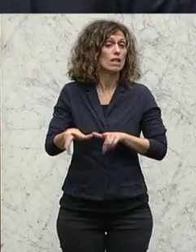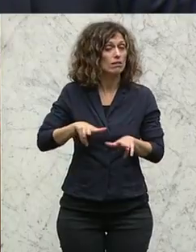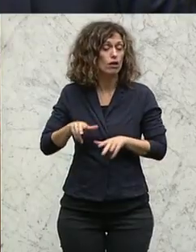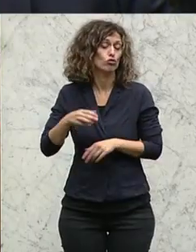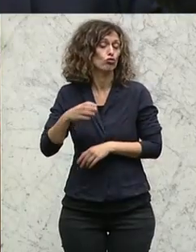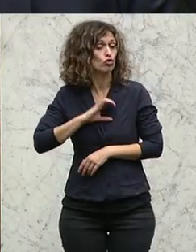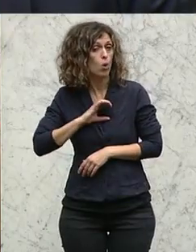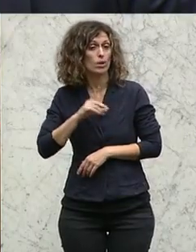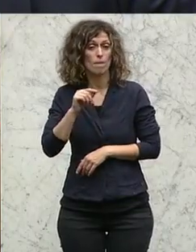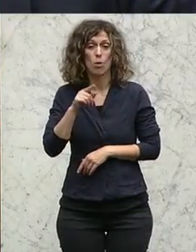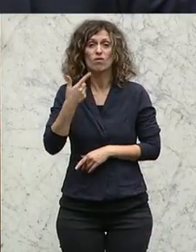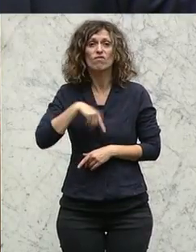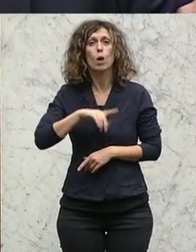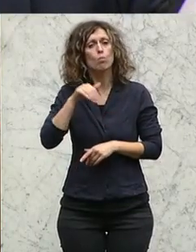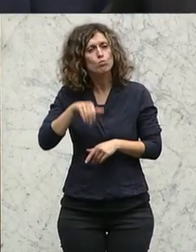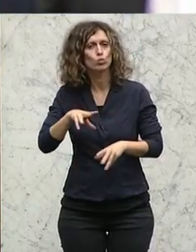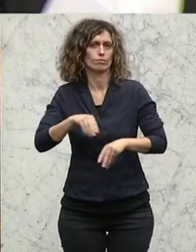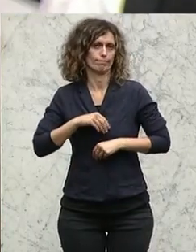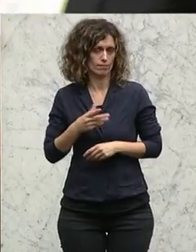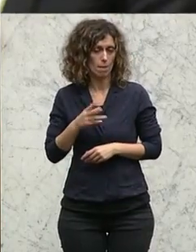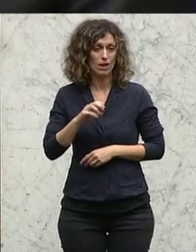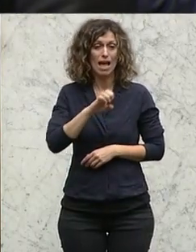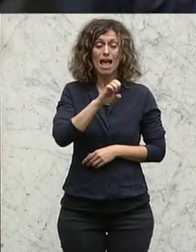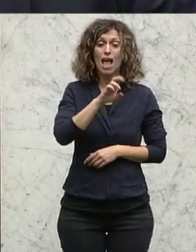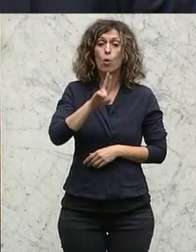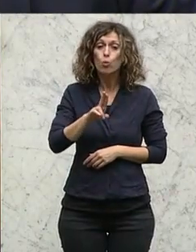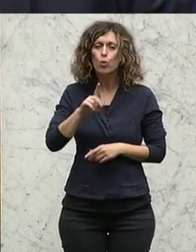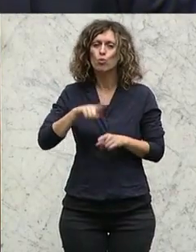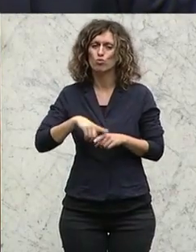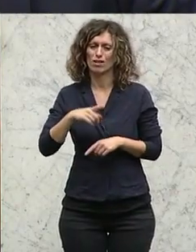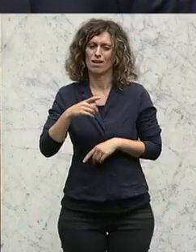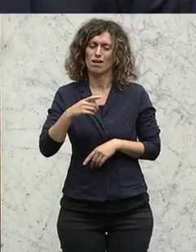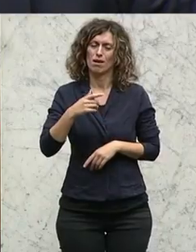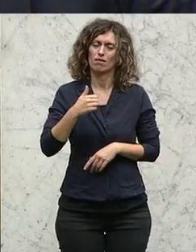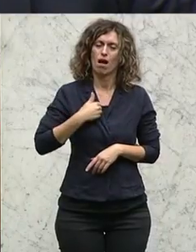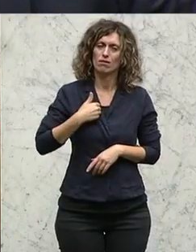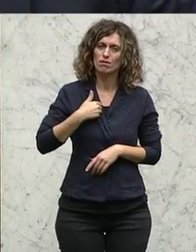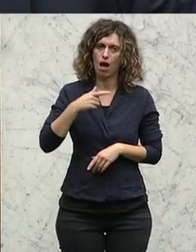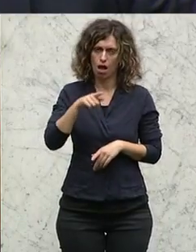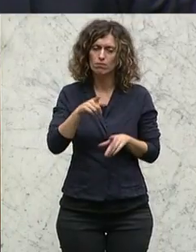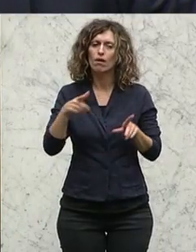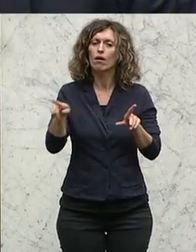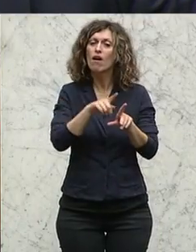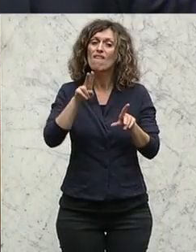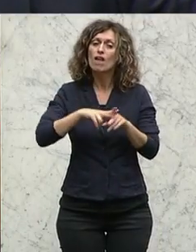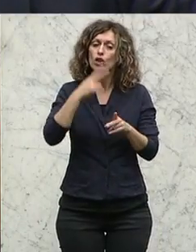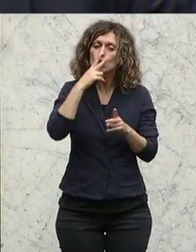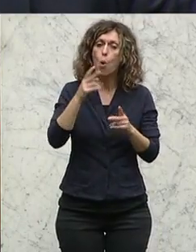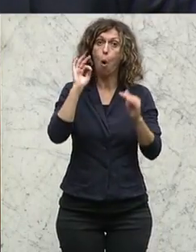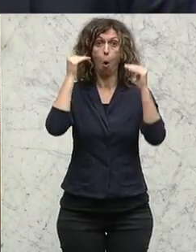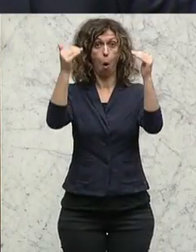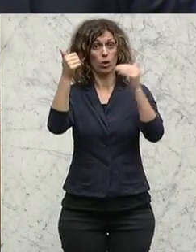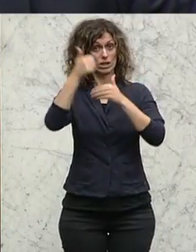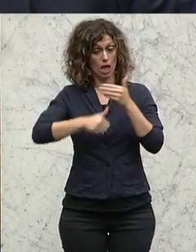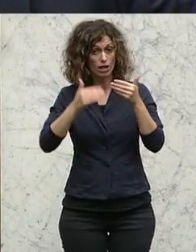Binnenmärkte, EU und Kanada, so hohe Standards setzen wie in diesem Abkommen, dann wird es führig für die anderen